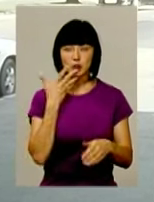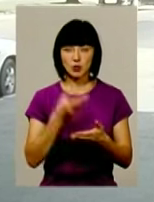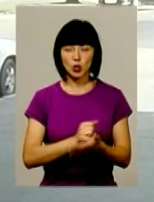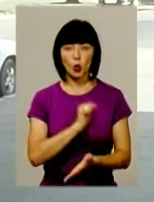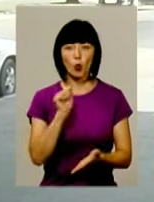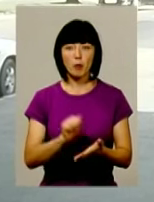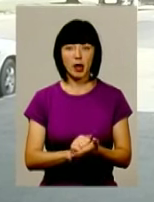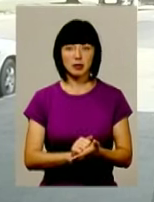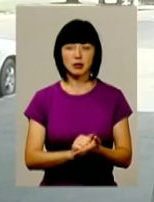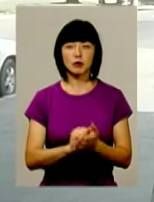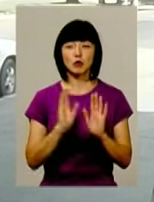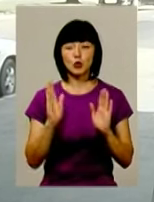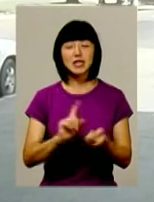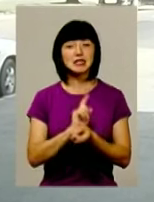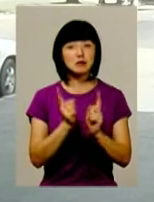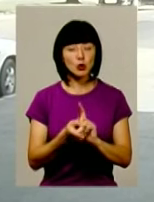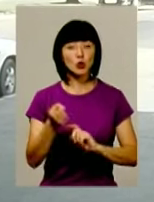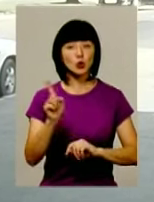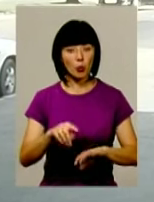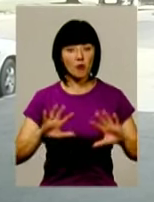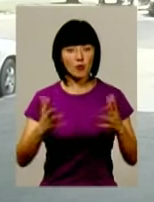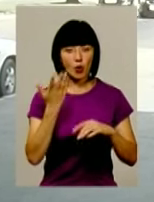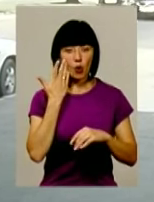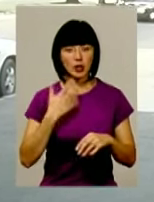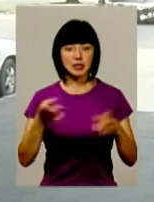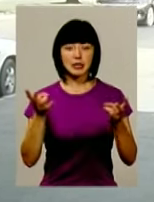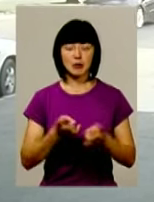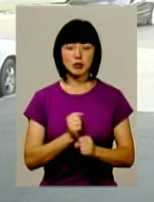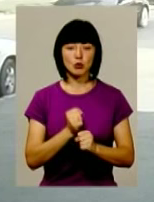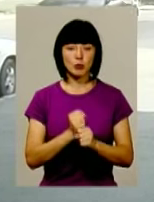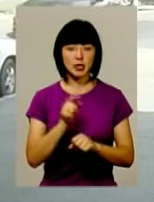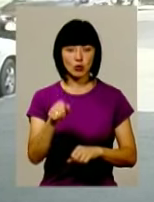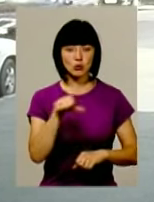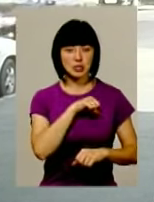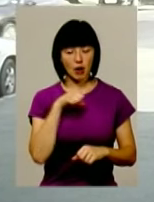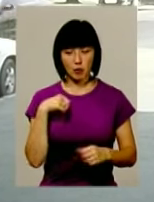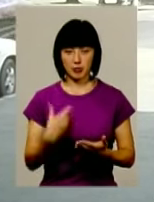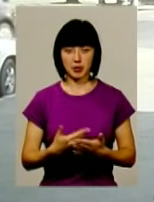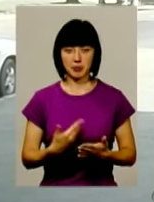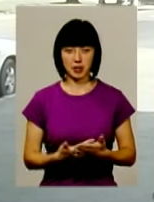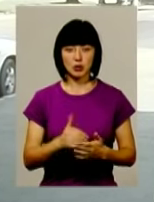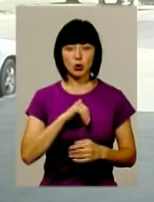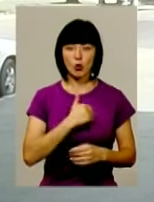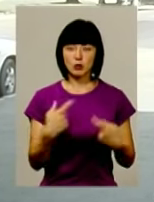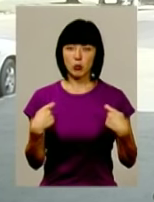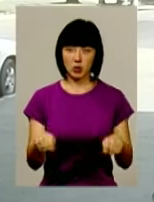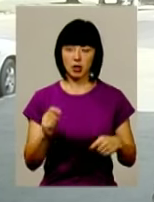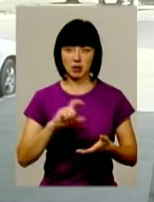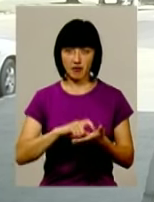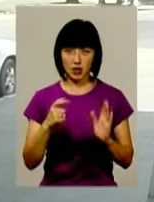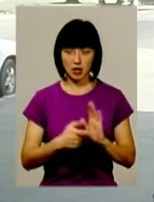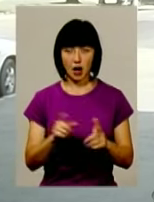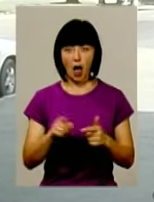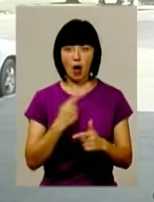документи і буде змінювати лише у тому випадку, коли це треба буде зробити йому самому. Наприклад, він хоче продати квартиру,